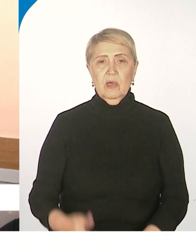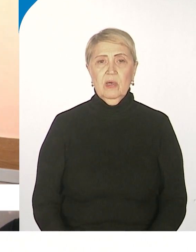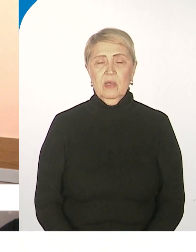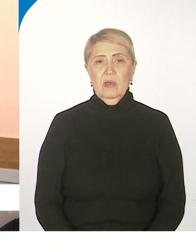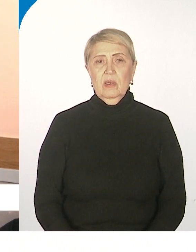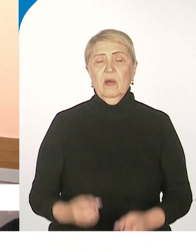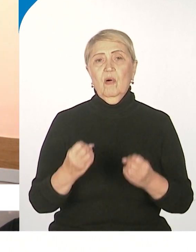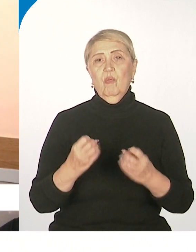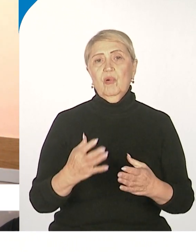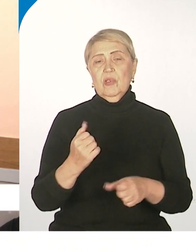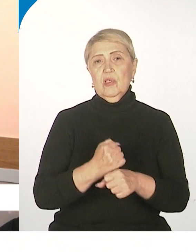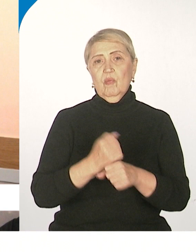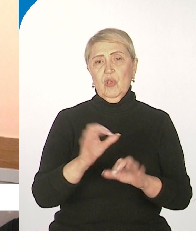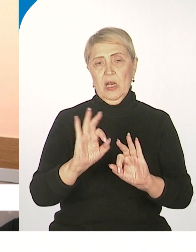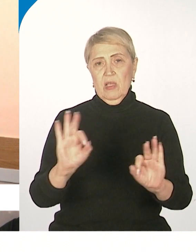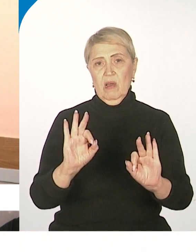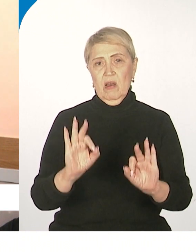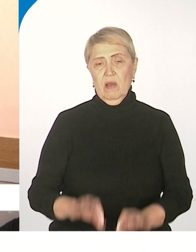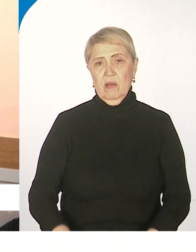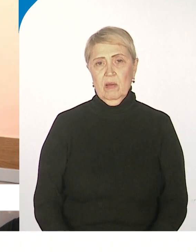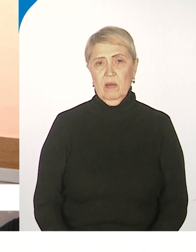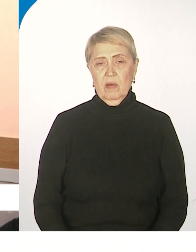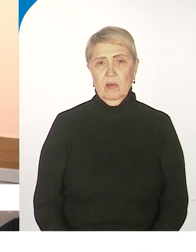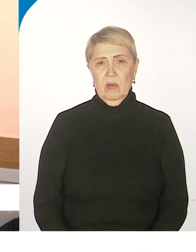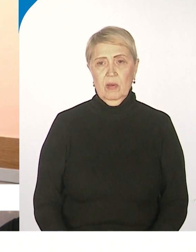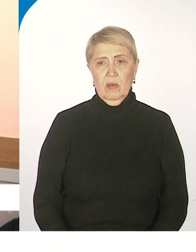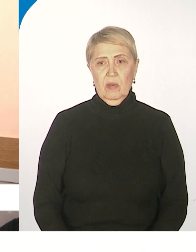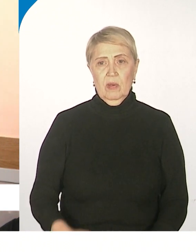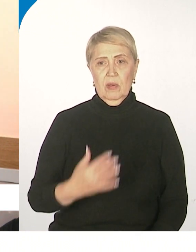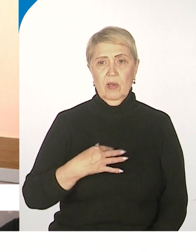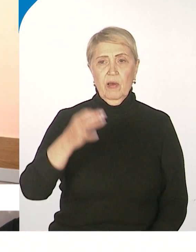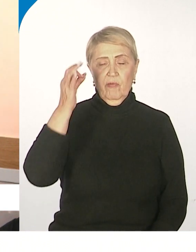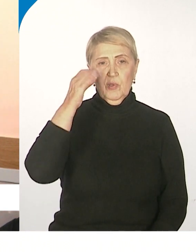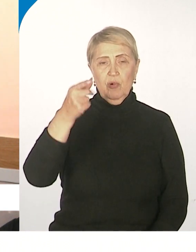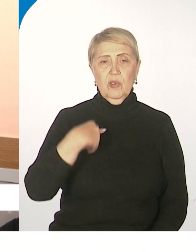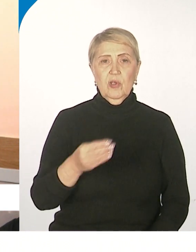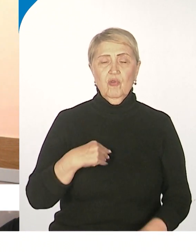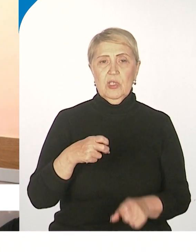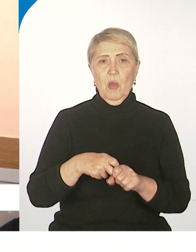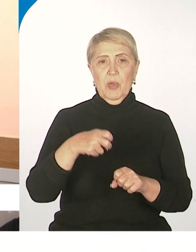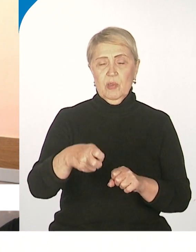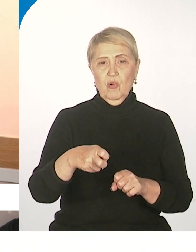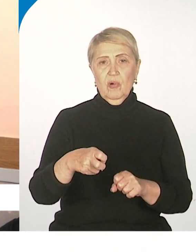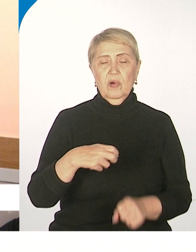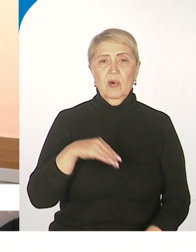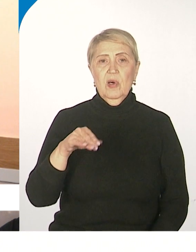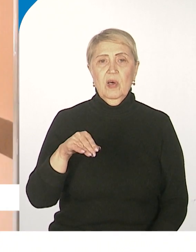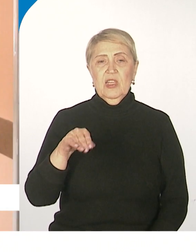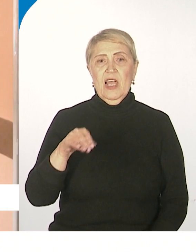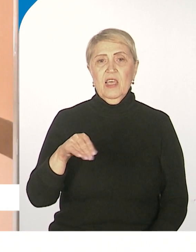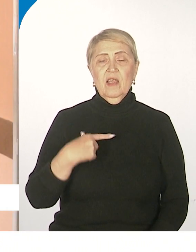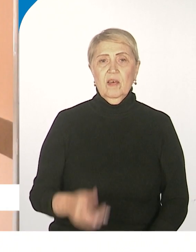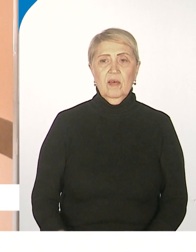просто сработали идеально. Я говорю, я вспомнила письмо Татьяны Конегину полностью.